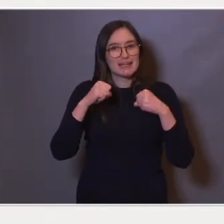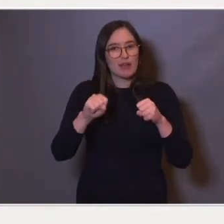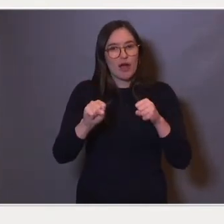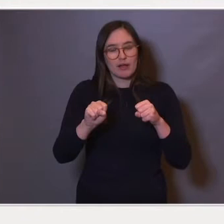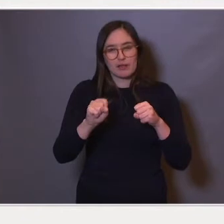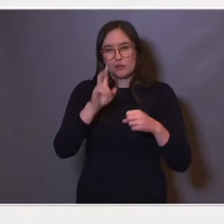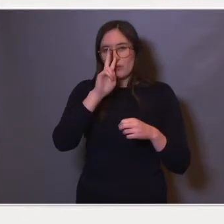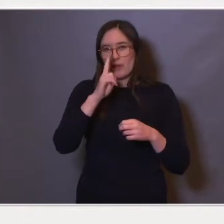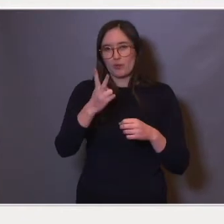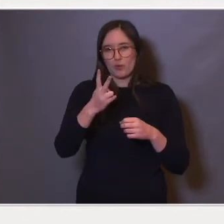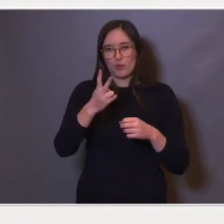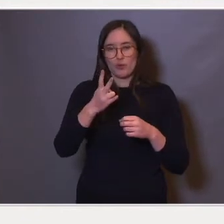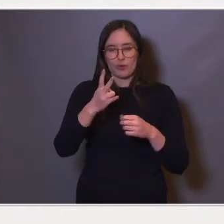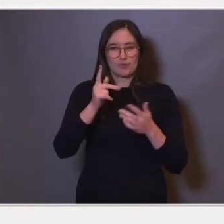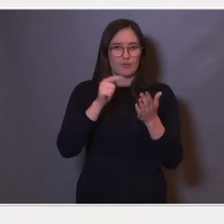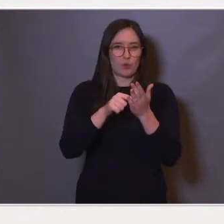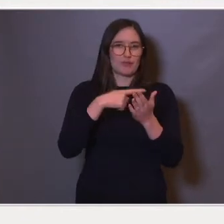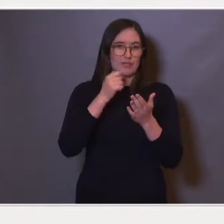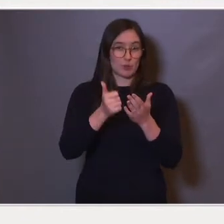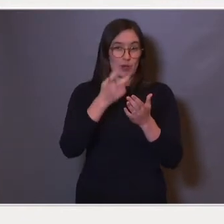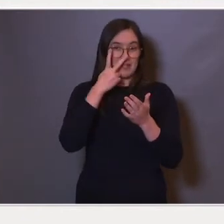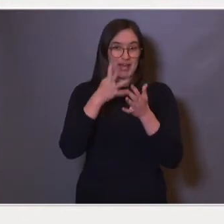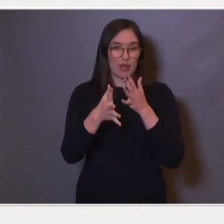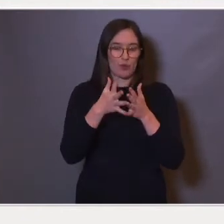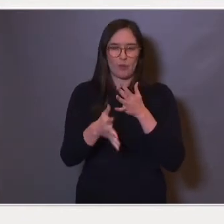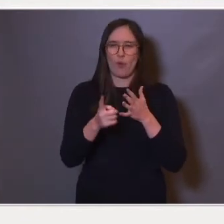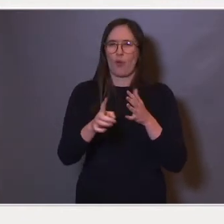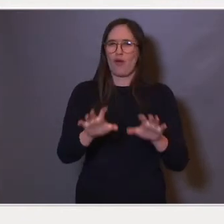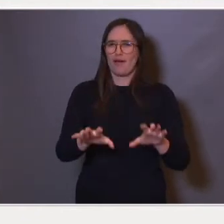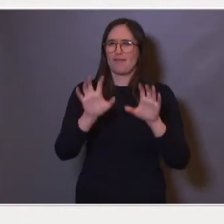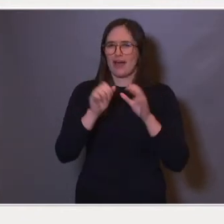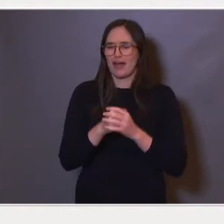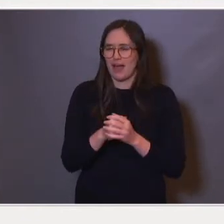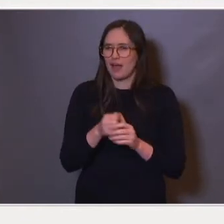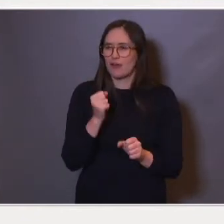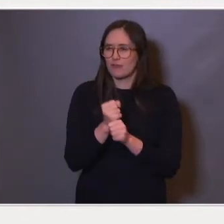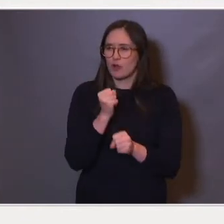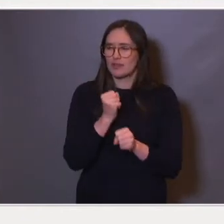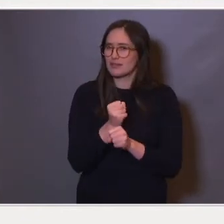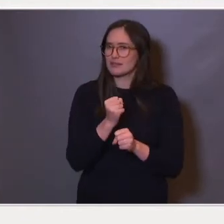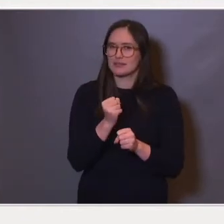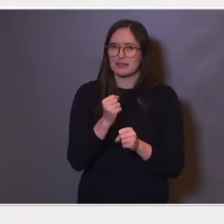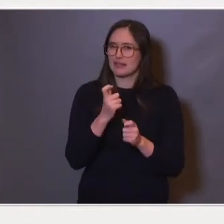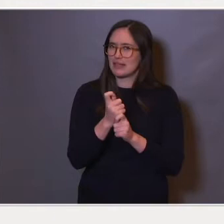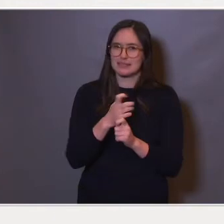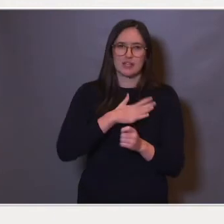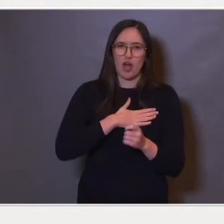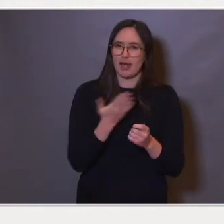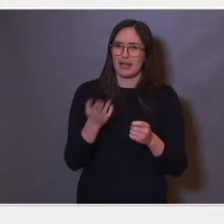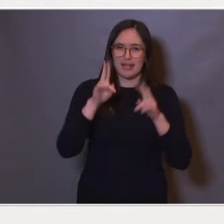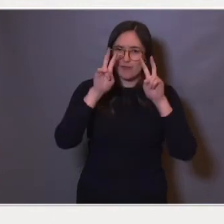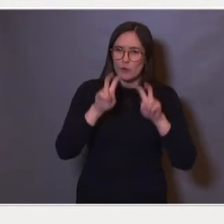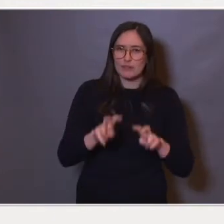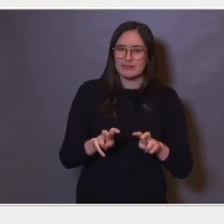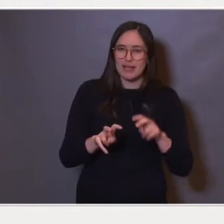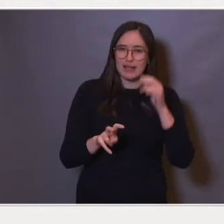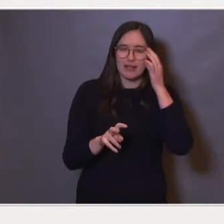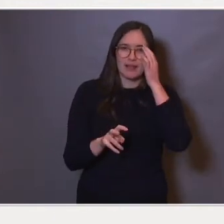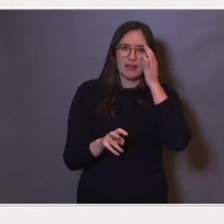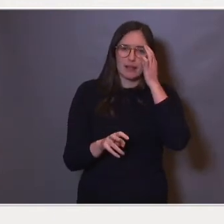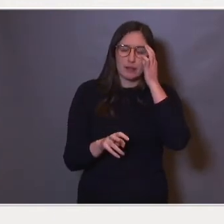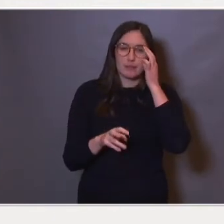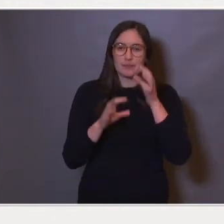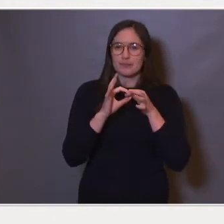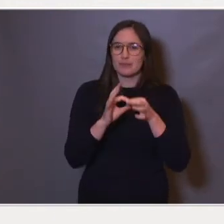andre vi skulle se på, da er det verre. Der er det faktisk nesten ikke forskning som ser på om